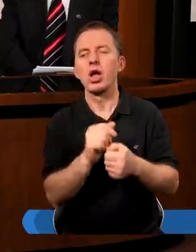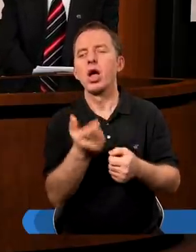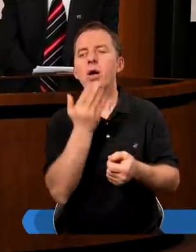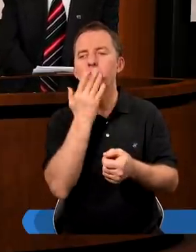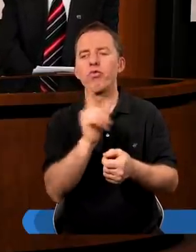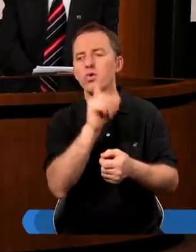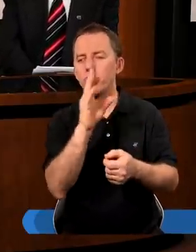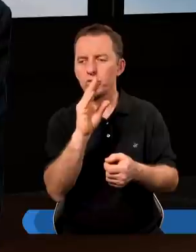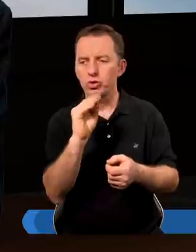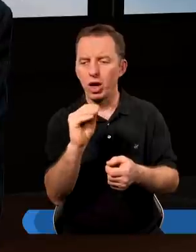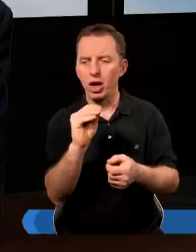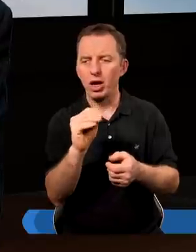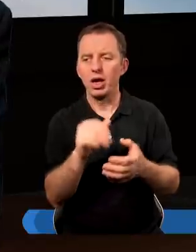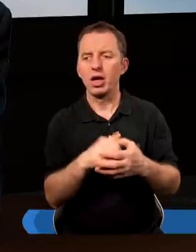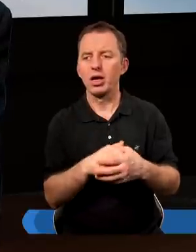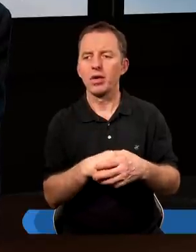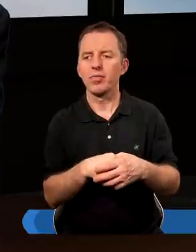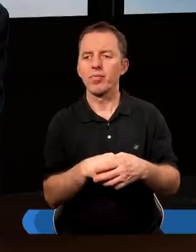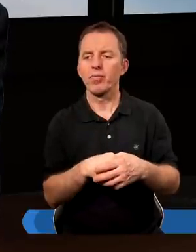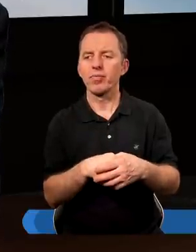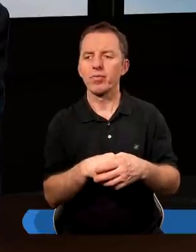Mówił, że to